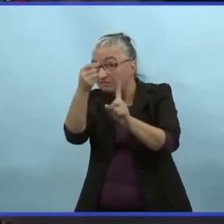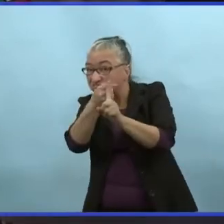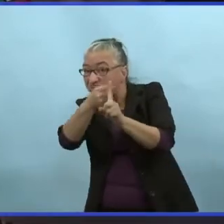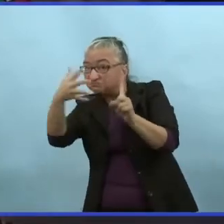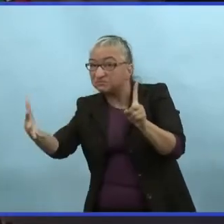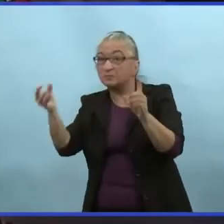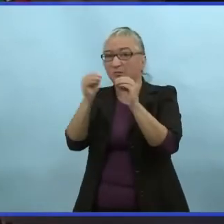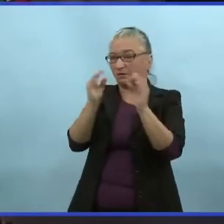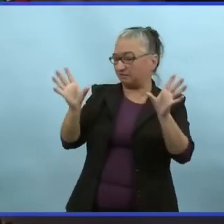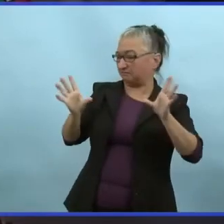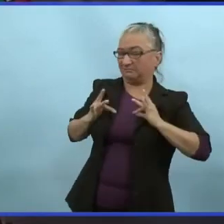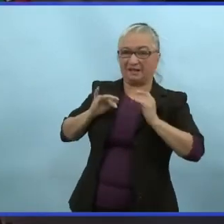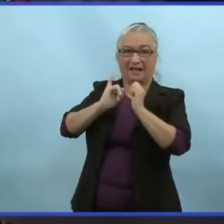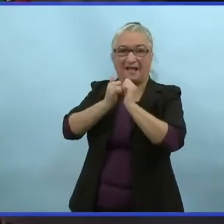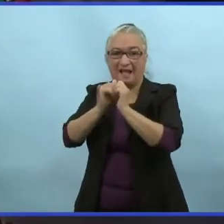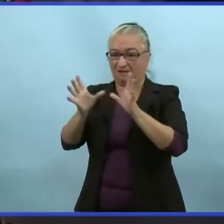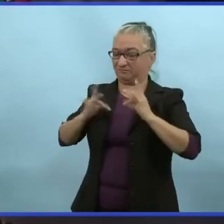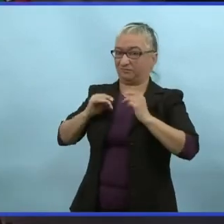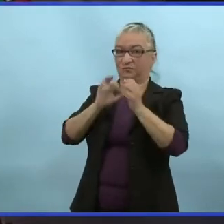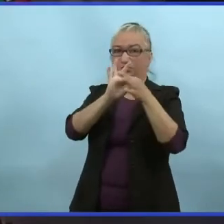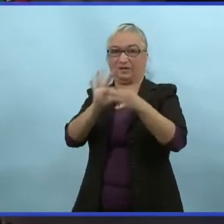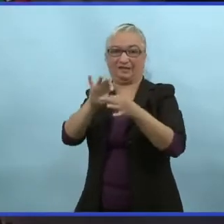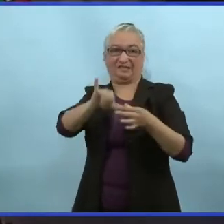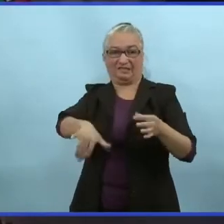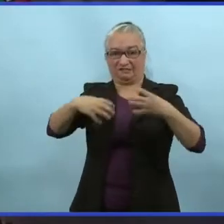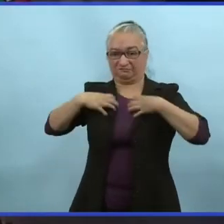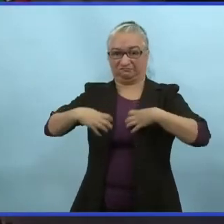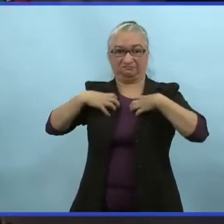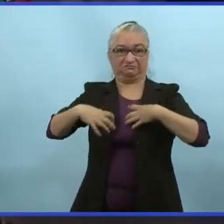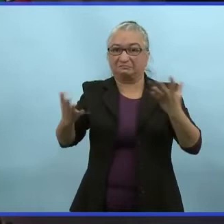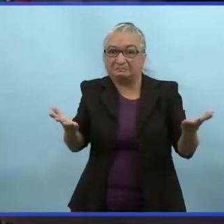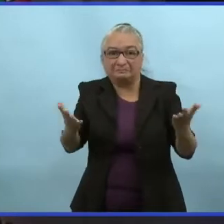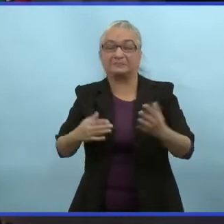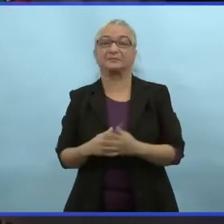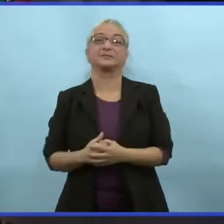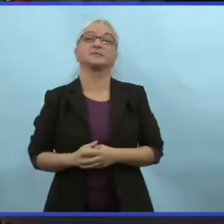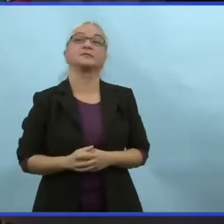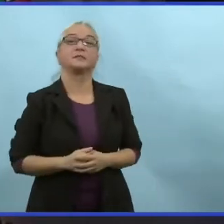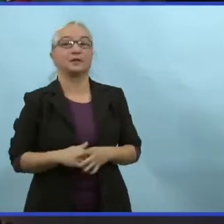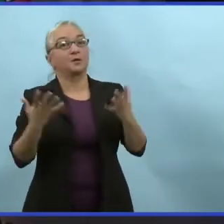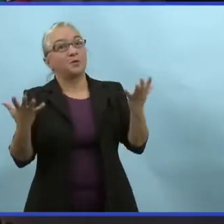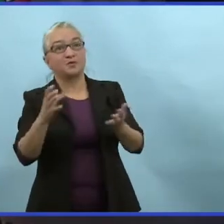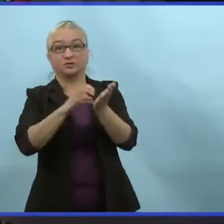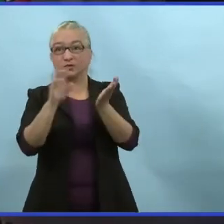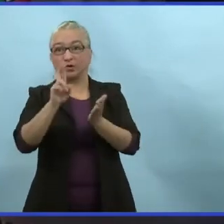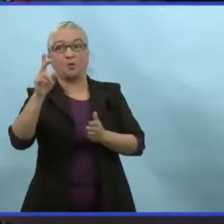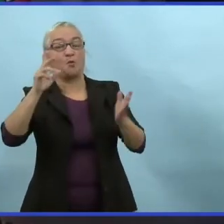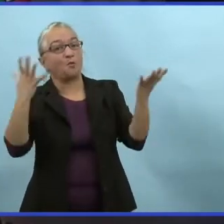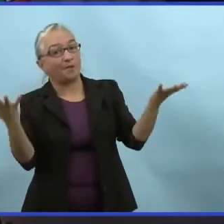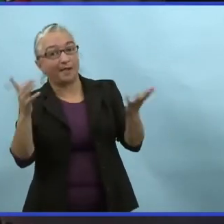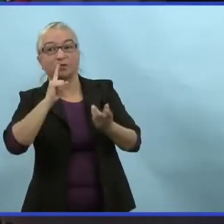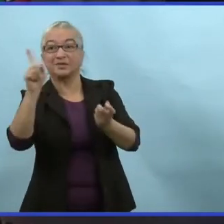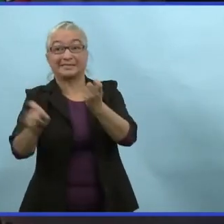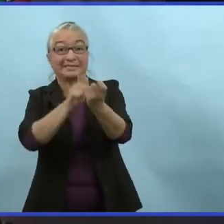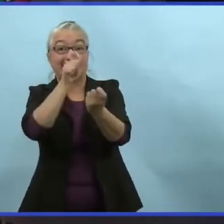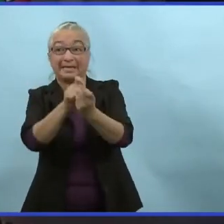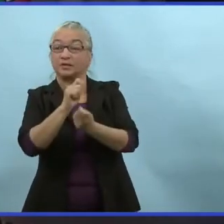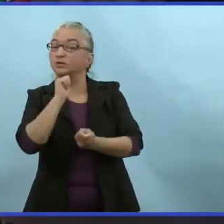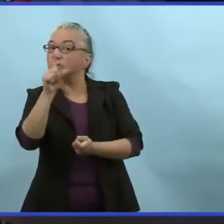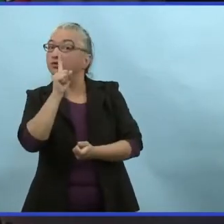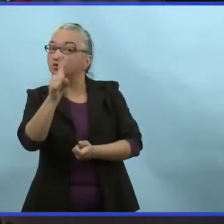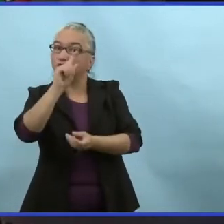Donc, qu-ce qui se passe au niveau des maladies respiratoires? On n'a pas de nombre précis, mais on voit